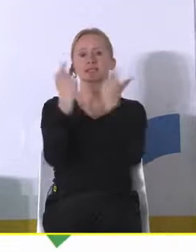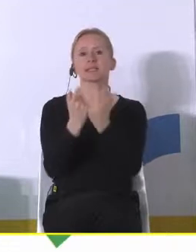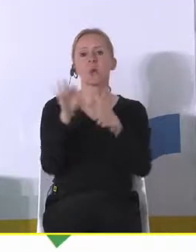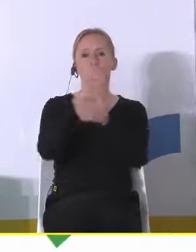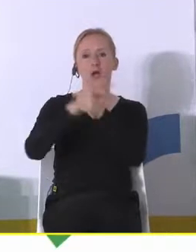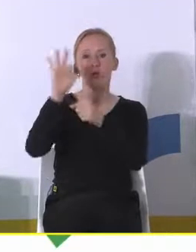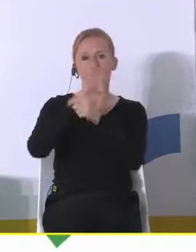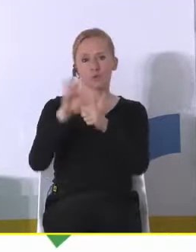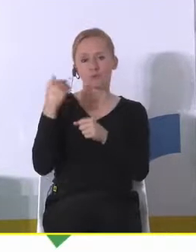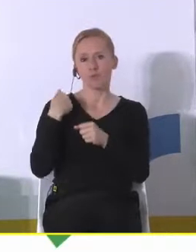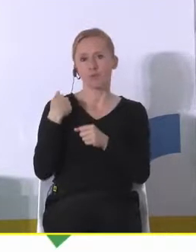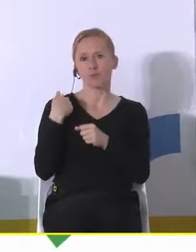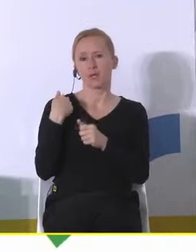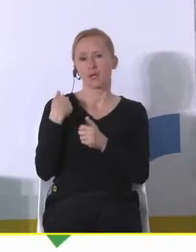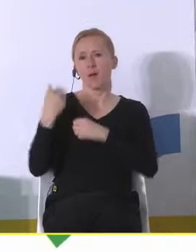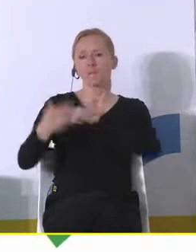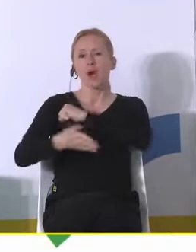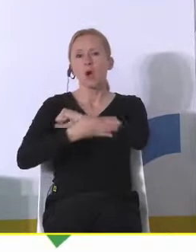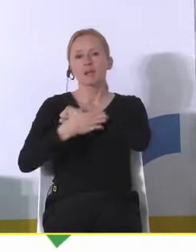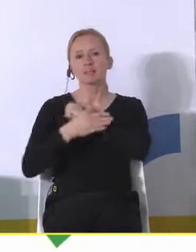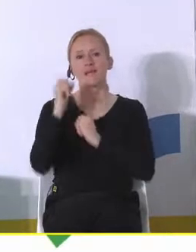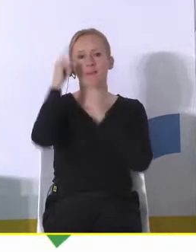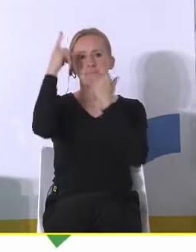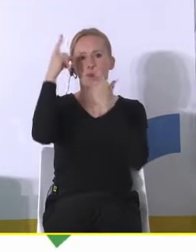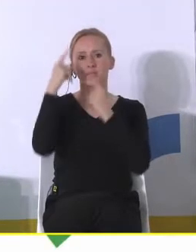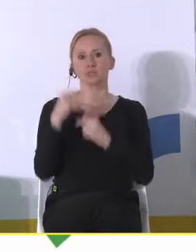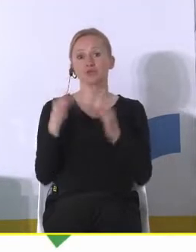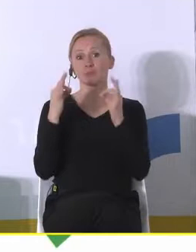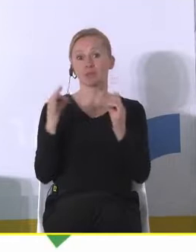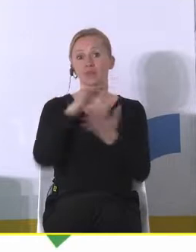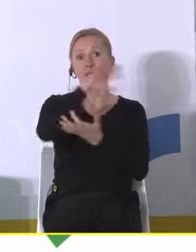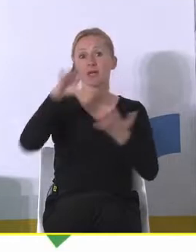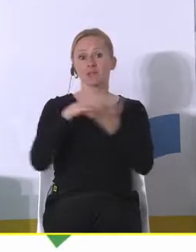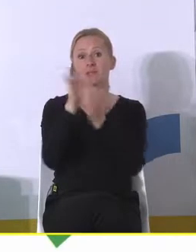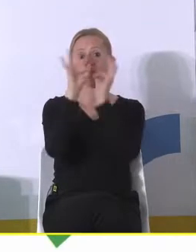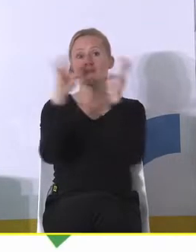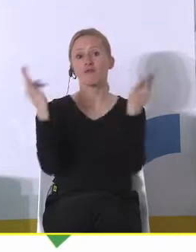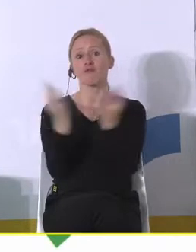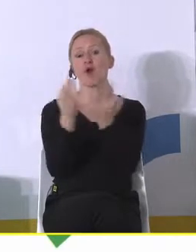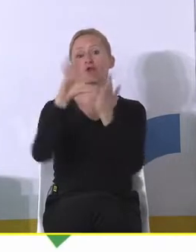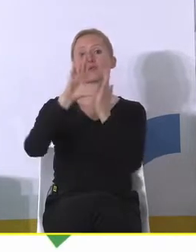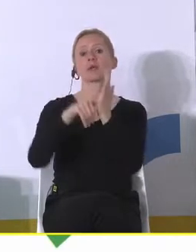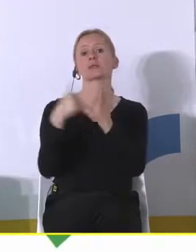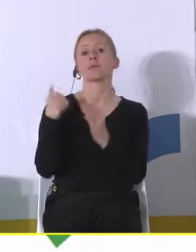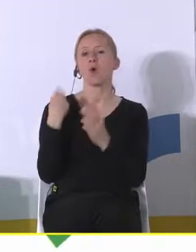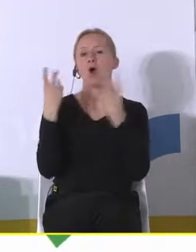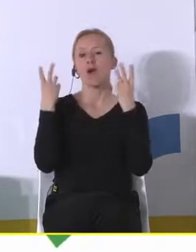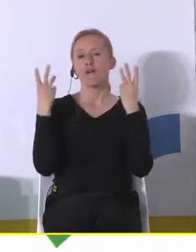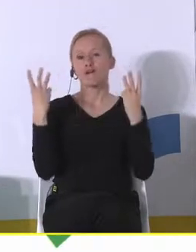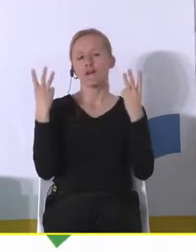projektu stały się takim fundamentem tego pomysłu, żeby na Światowym Forum Miejskim, który jest jedną z